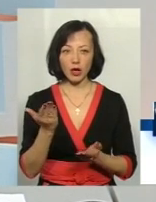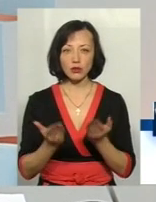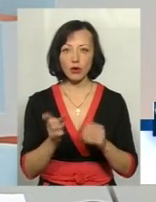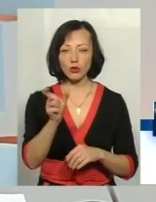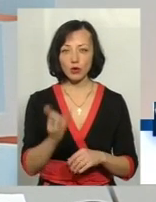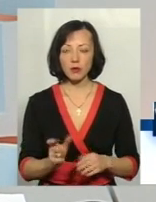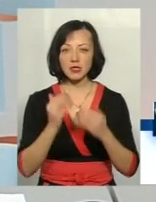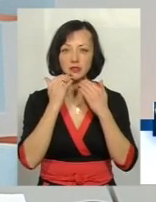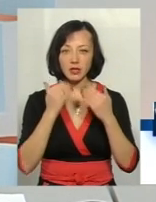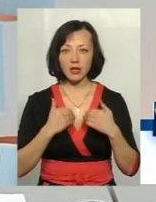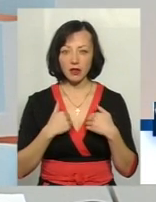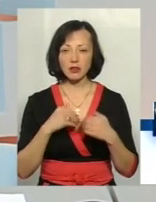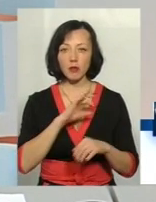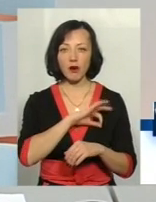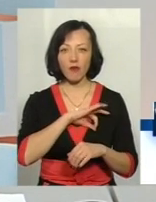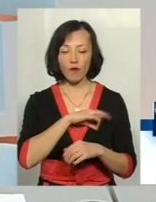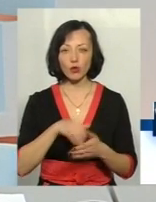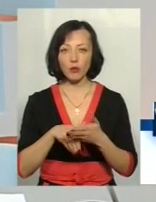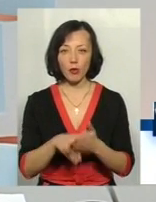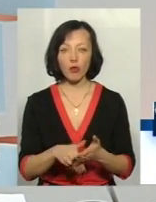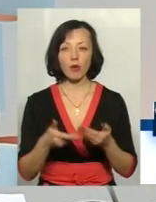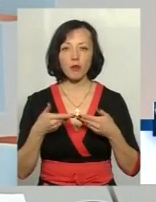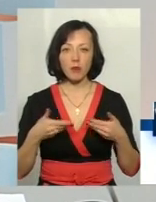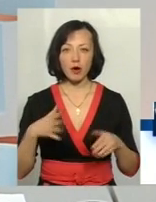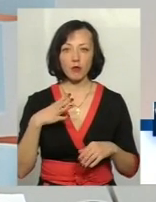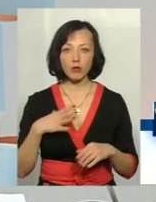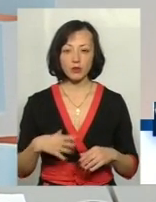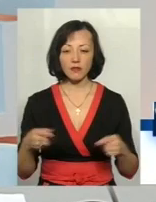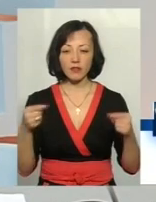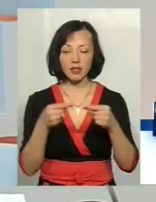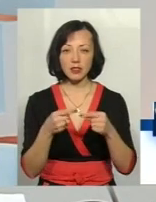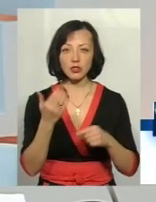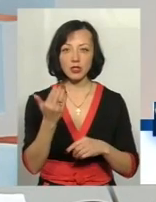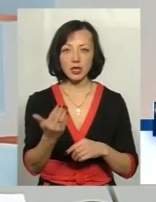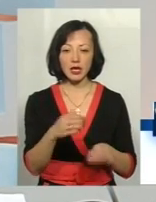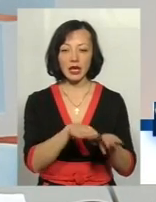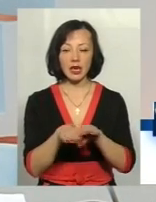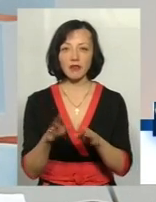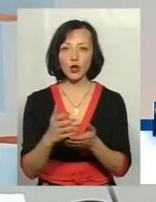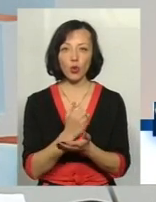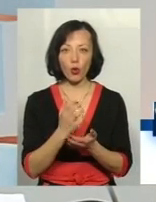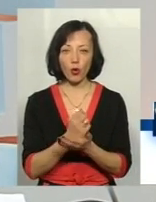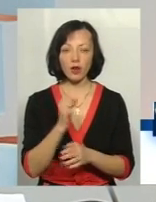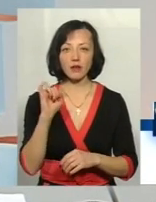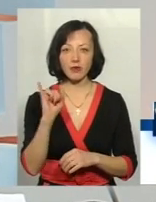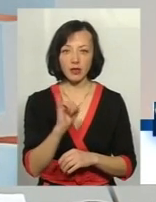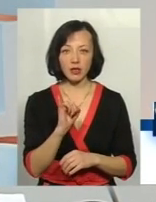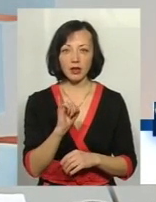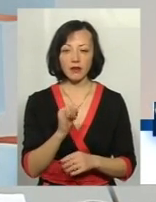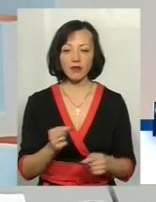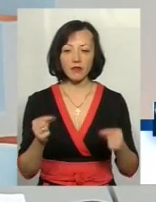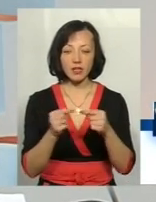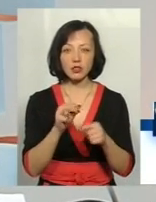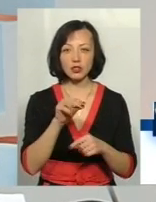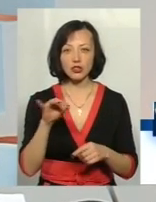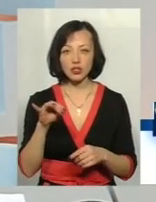особа зверталася за правою допомогою, ми мусіли визначити її рівень доходів і визначити,